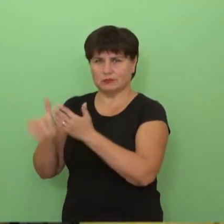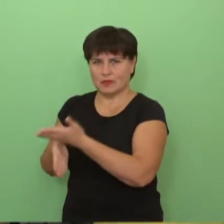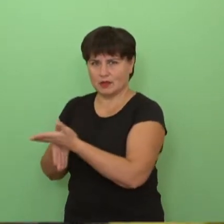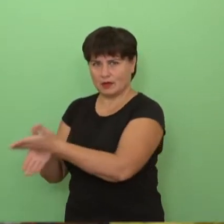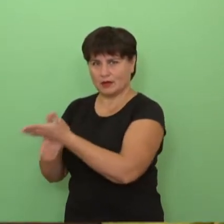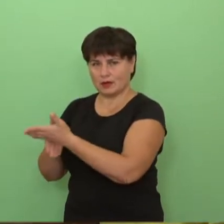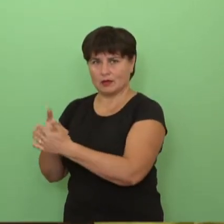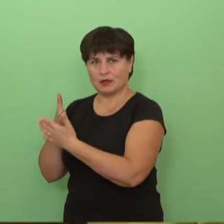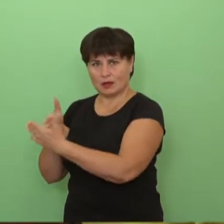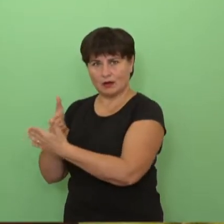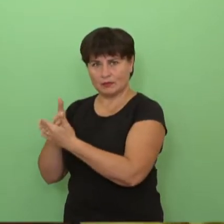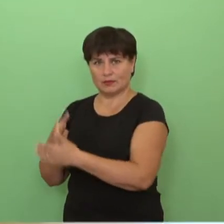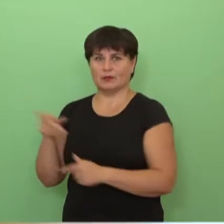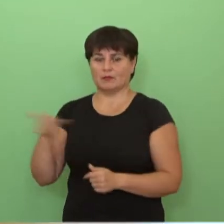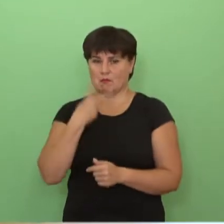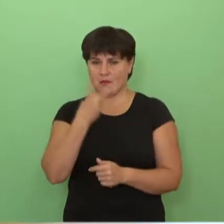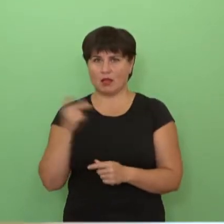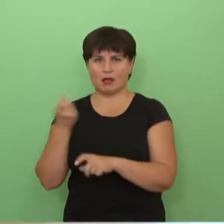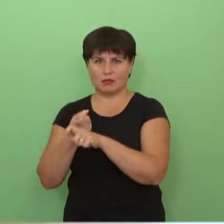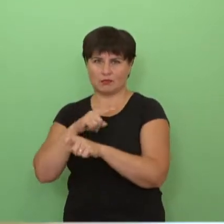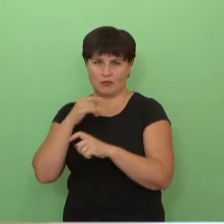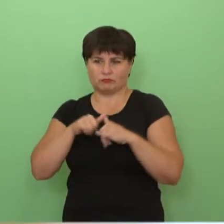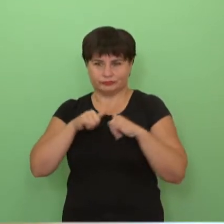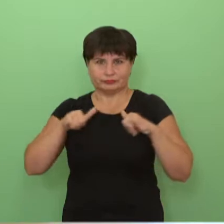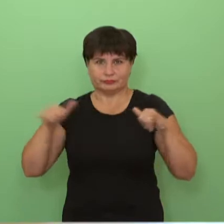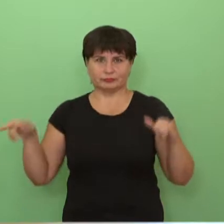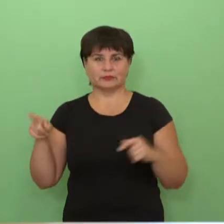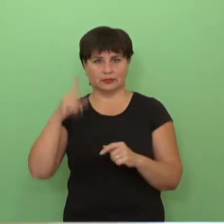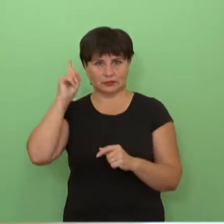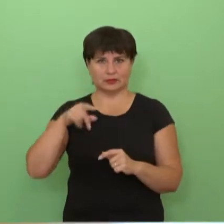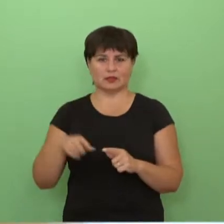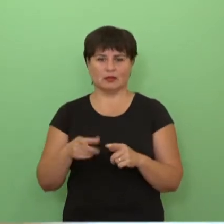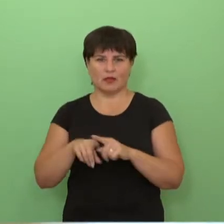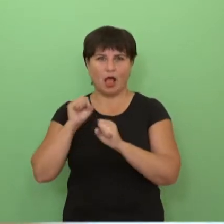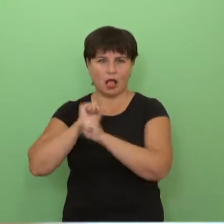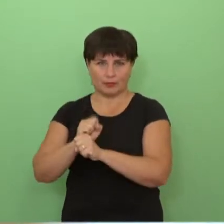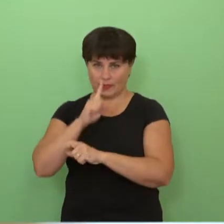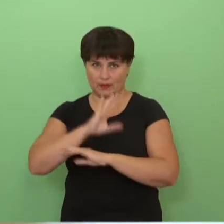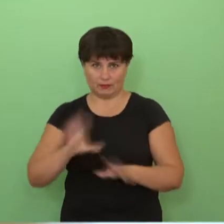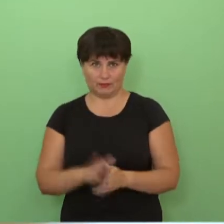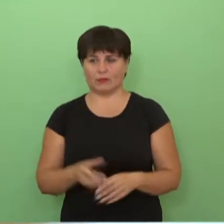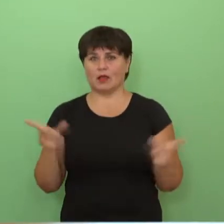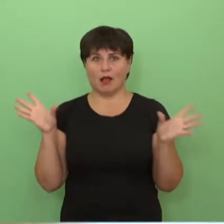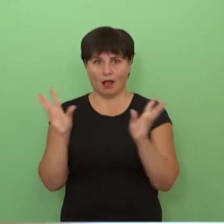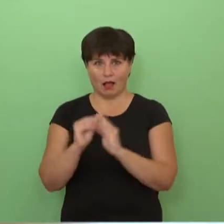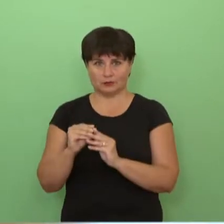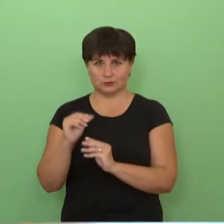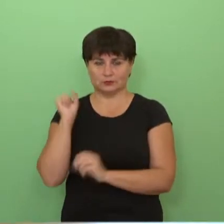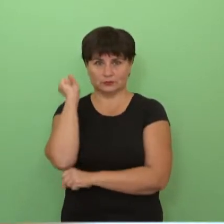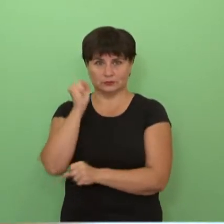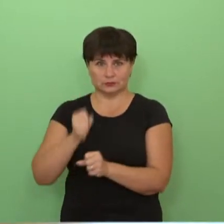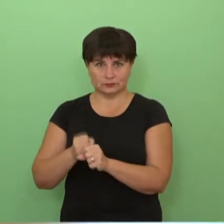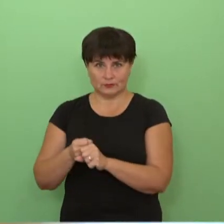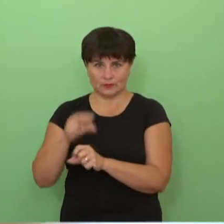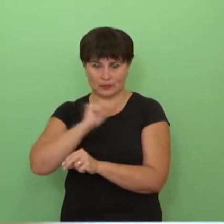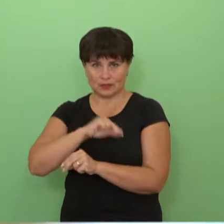jie mato, kiek kėdainiai yra padarę ir jie labai tikisi, kad tai nesustos ir viskas bus tik kuo geriau. Kadangi bendradarbiavai ne tik zomertos